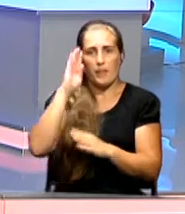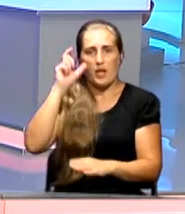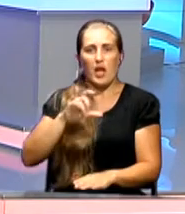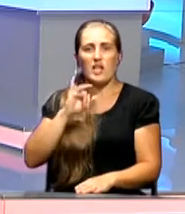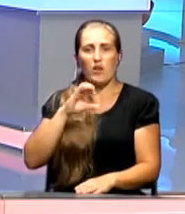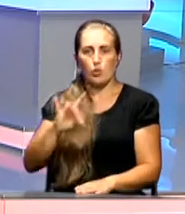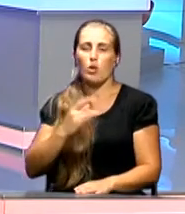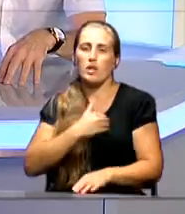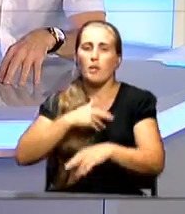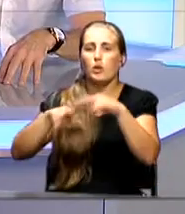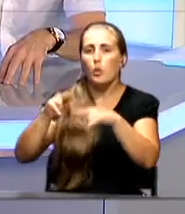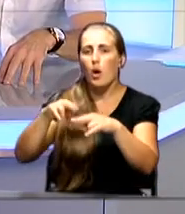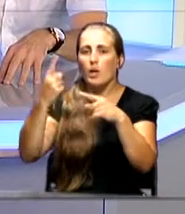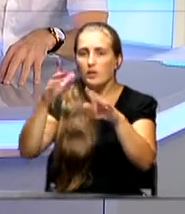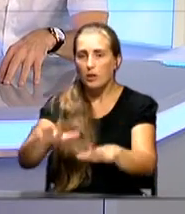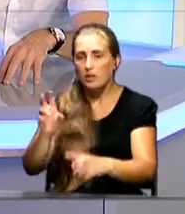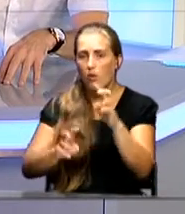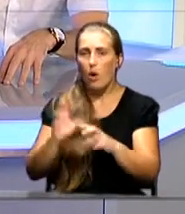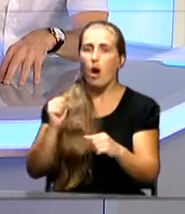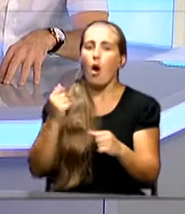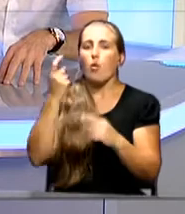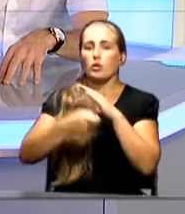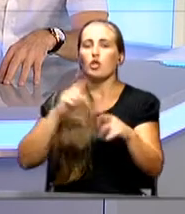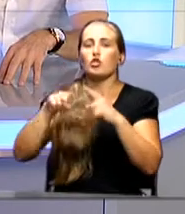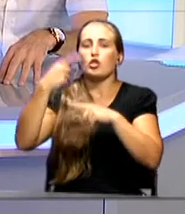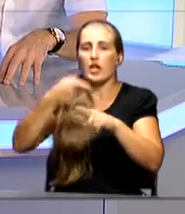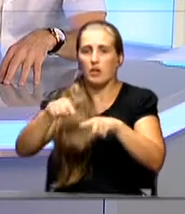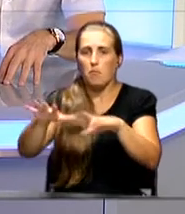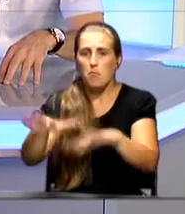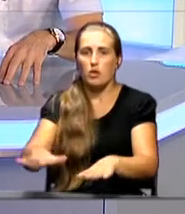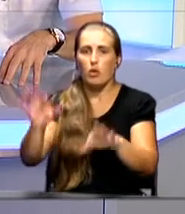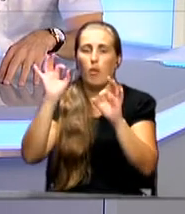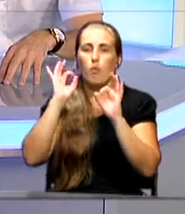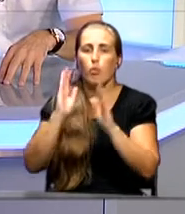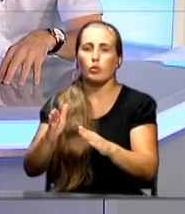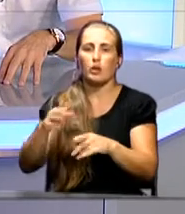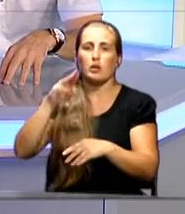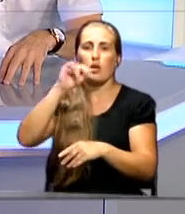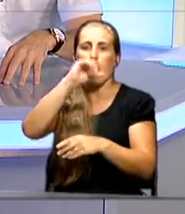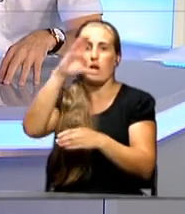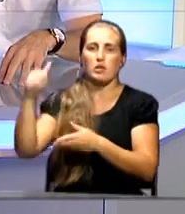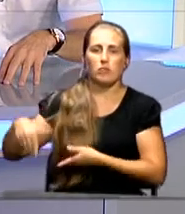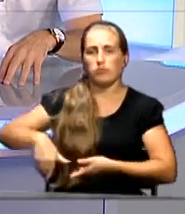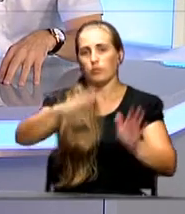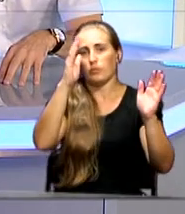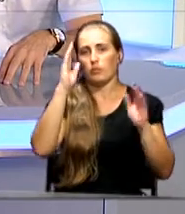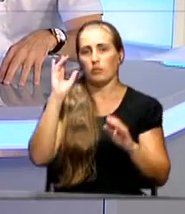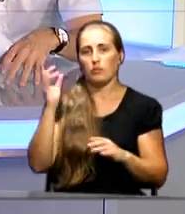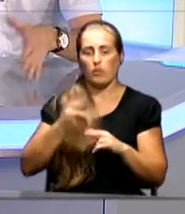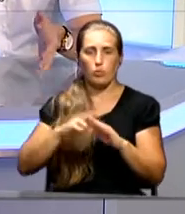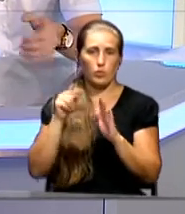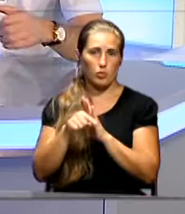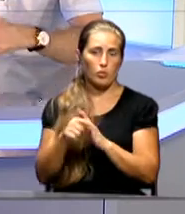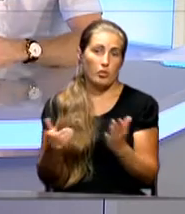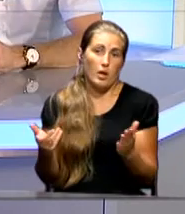месте построить завод, а потом выясняется, что через это место будет проходить трасса республиканского значения, которая будет строиться.